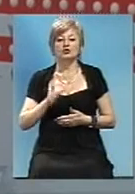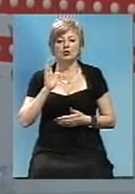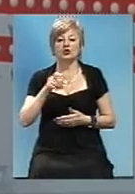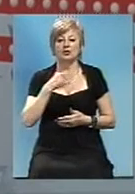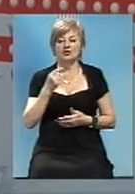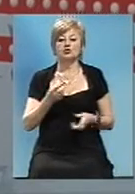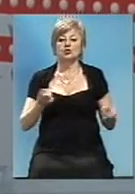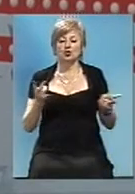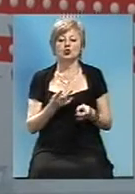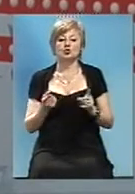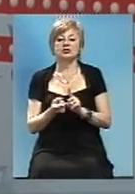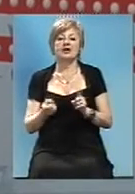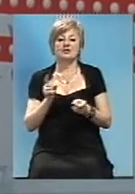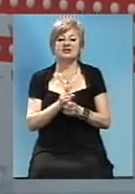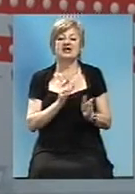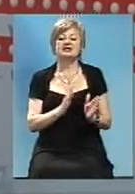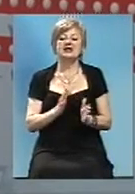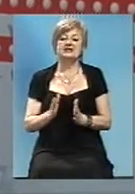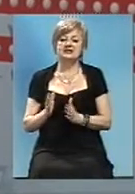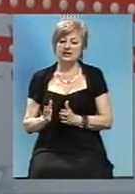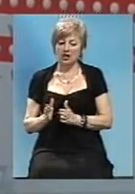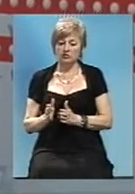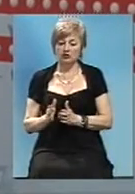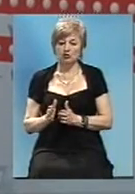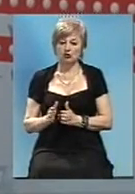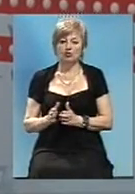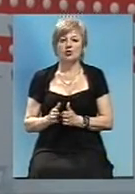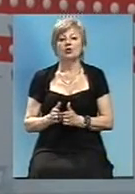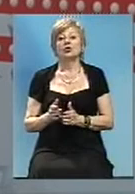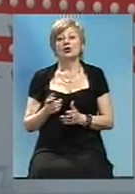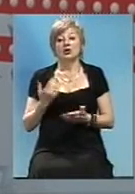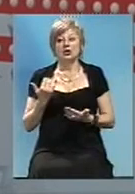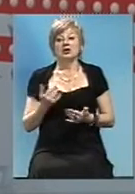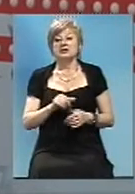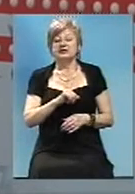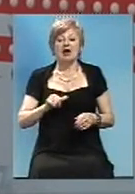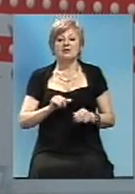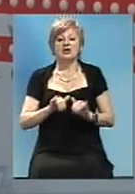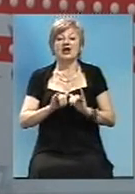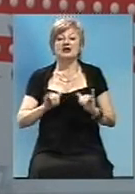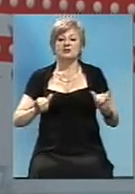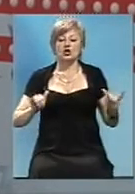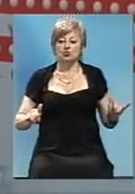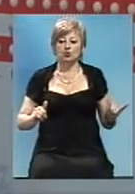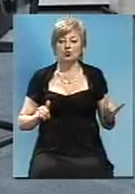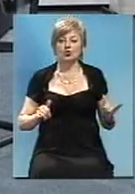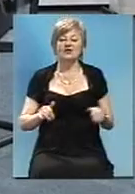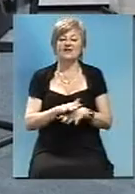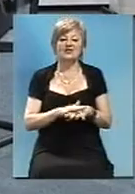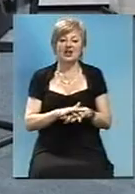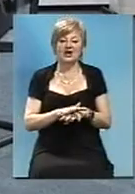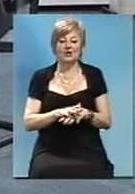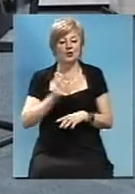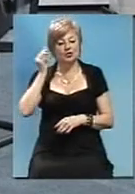що варто змінювати систему, тому що одне з найрозповсюдженіших в народі